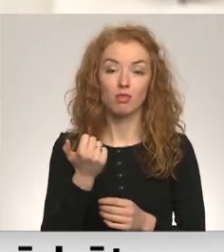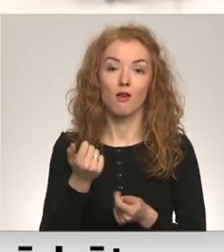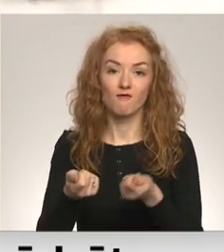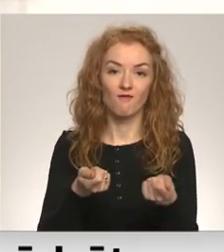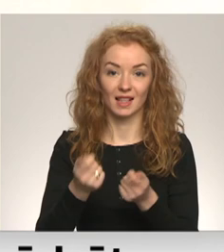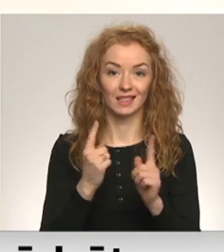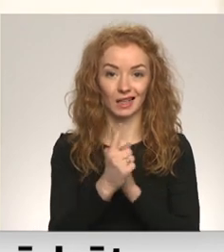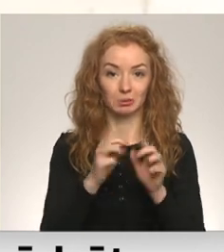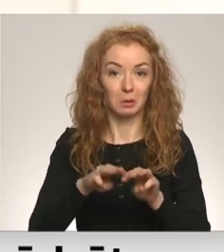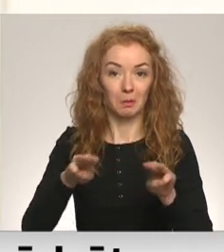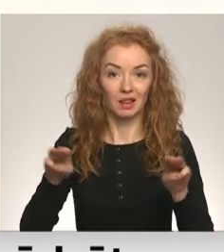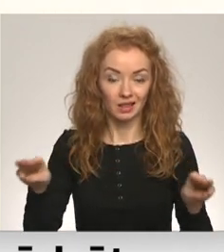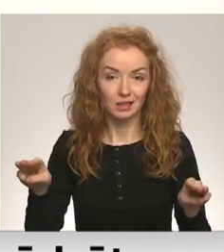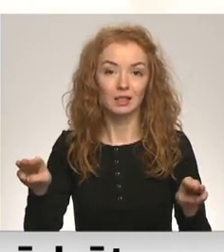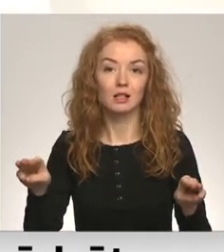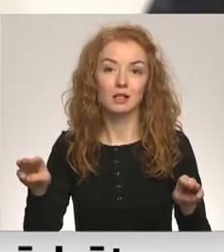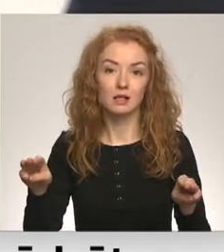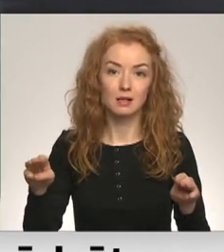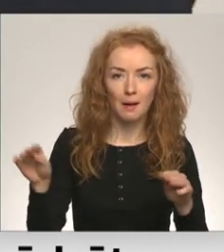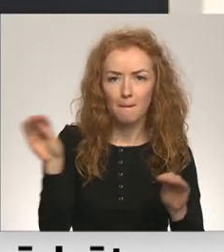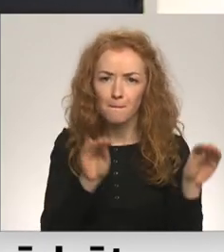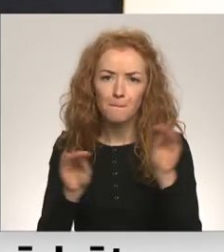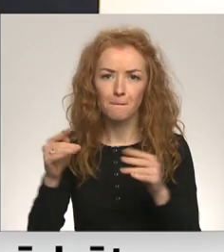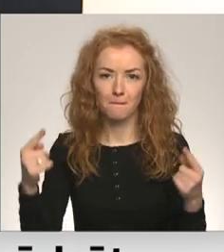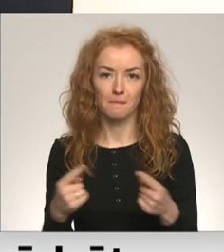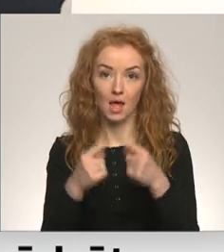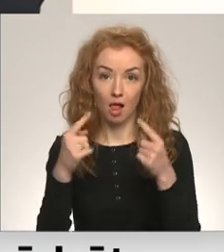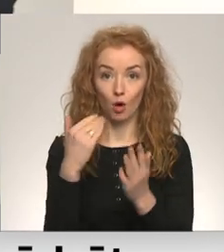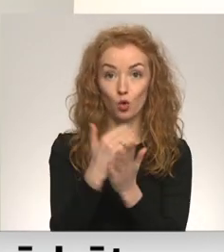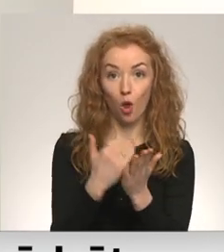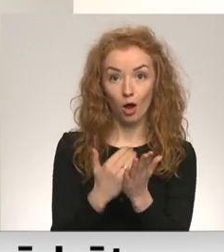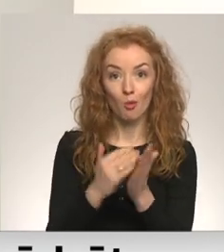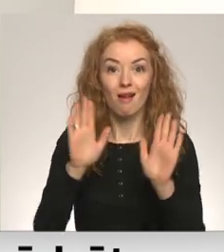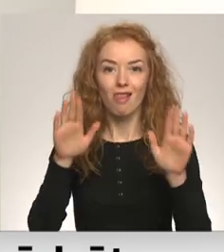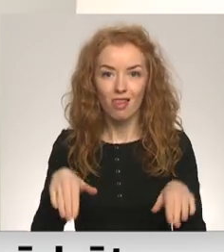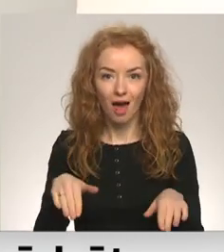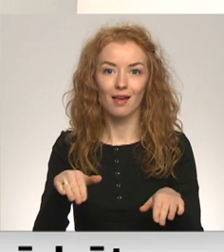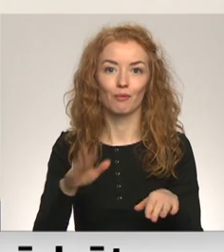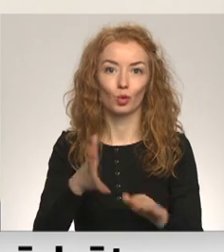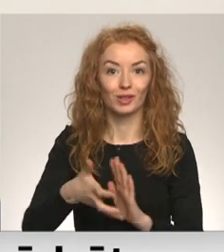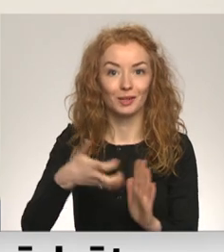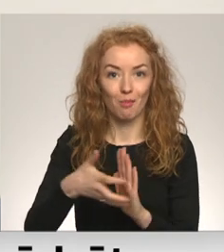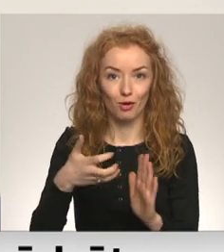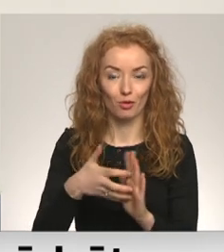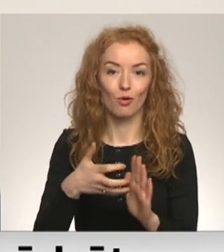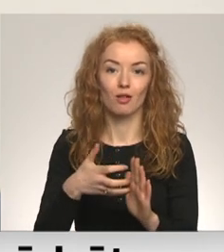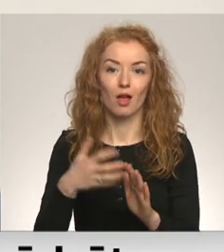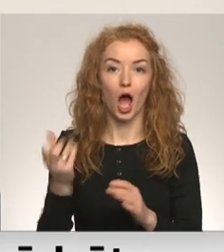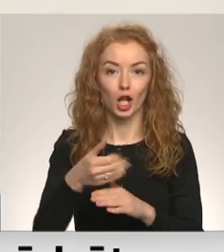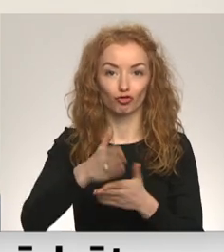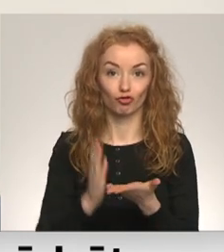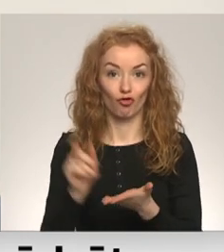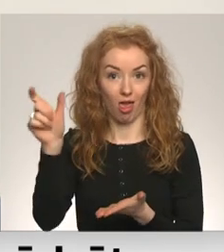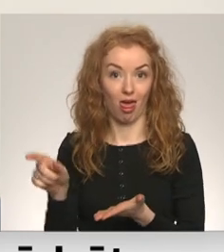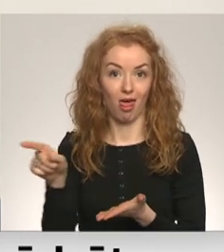satiksmes ministrija, pielāgoja digitalās televīzijas ieviešanas noteikums tam, lai apraidē tiktu izmantotas ar Andres Šķēle